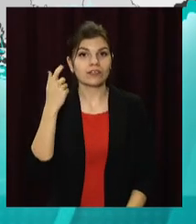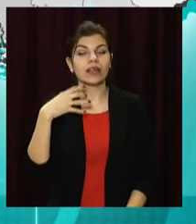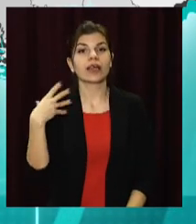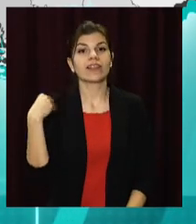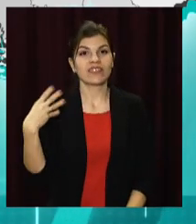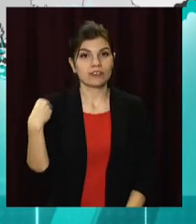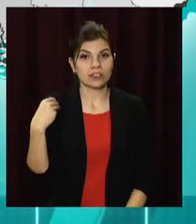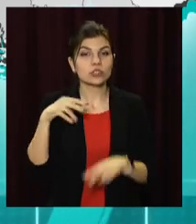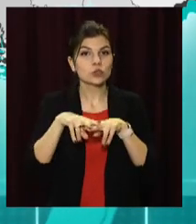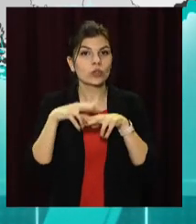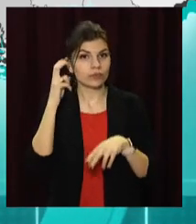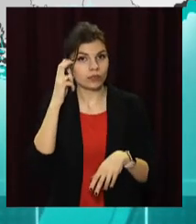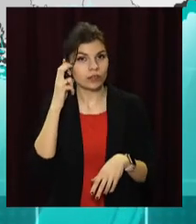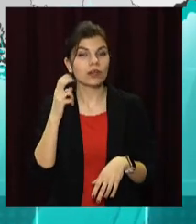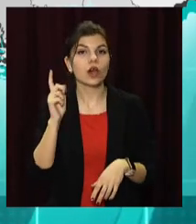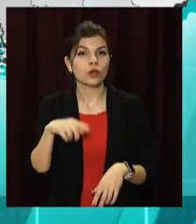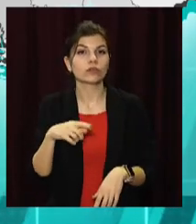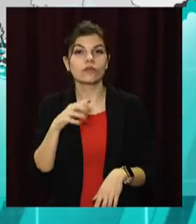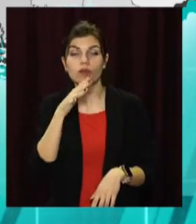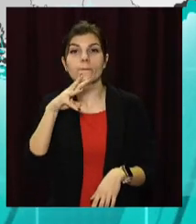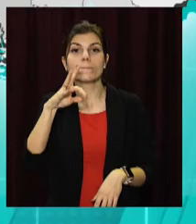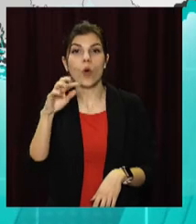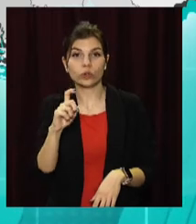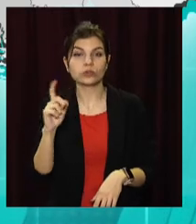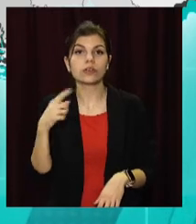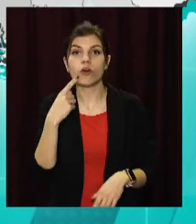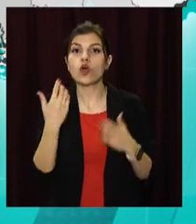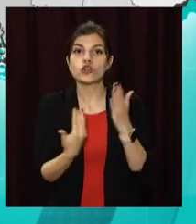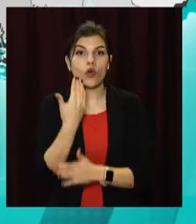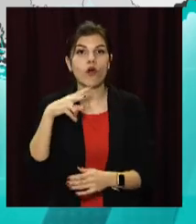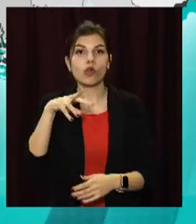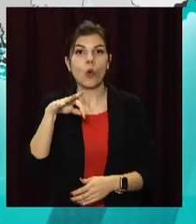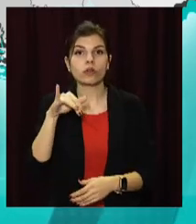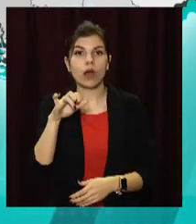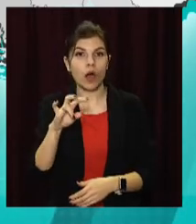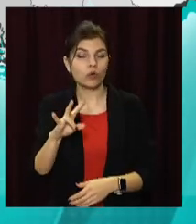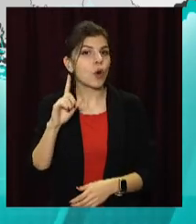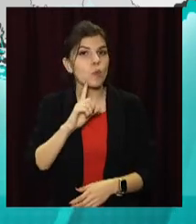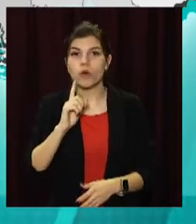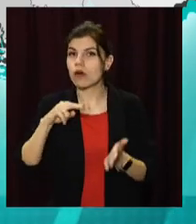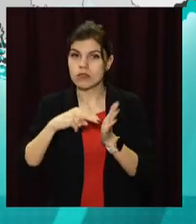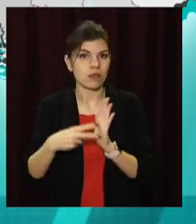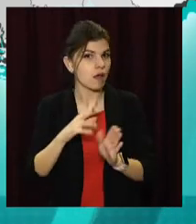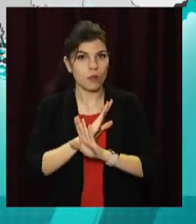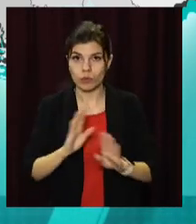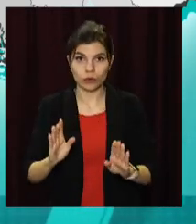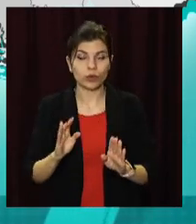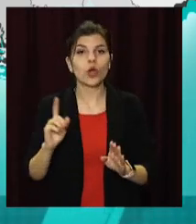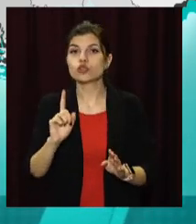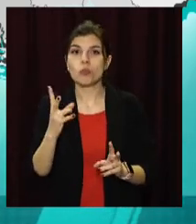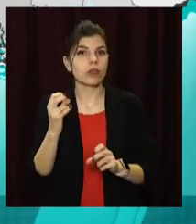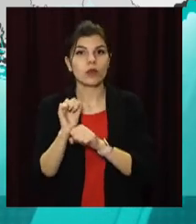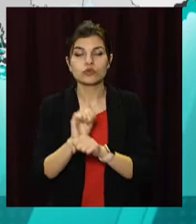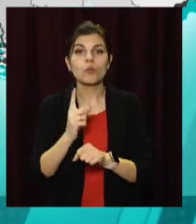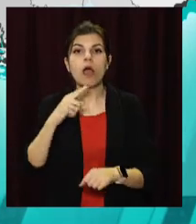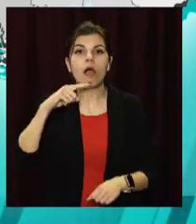Львівській областях та столиці. Тим часом у МОЗ кажуть нового локдауну, поки запроваджувати не планують, аби не зупинити